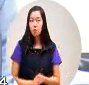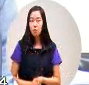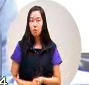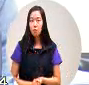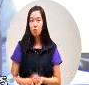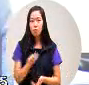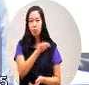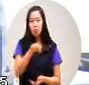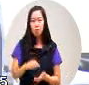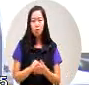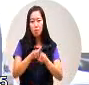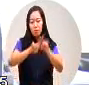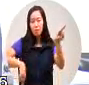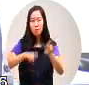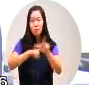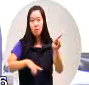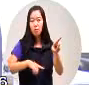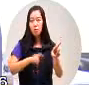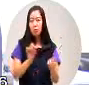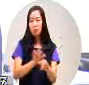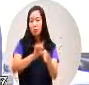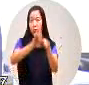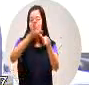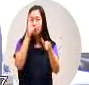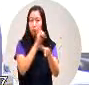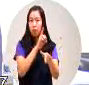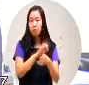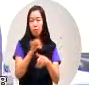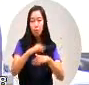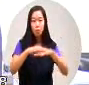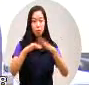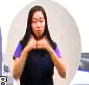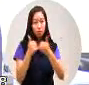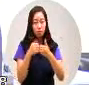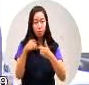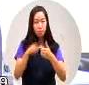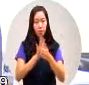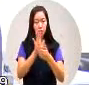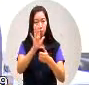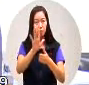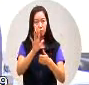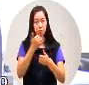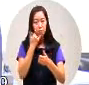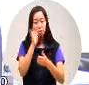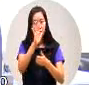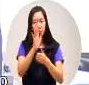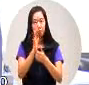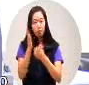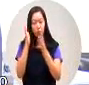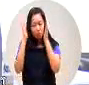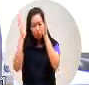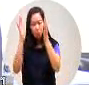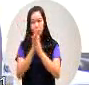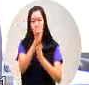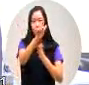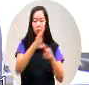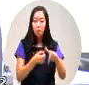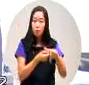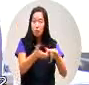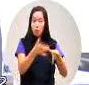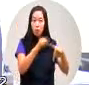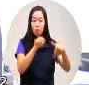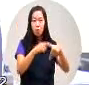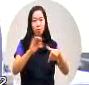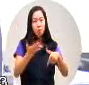这个太离谱了吧所以协会有的是认真的有的是公开化的